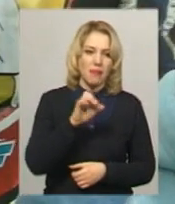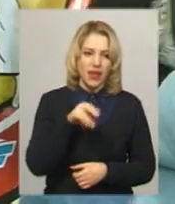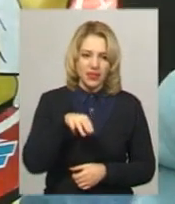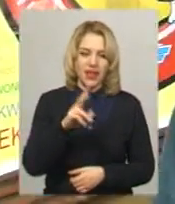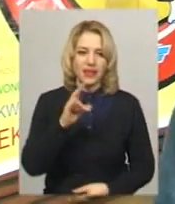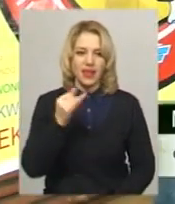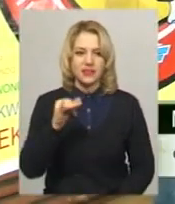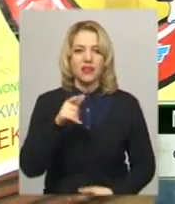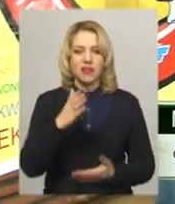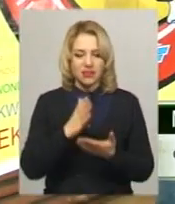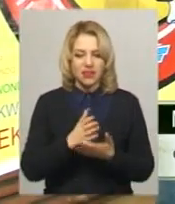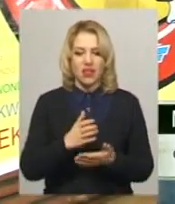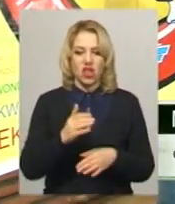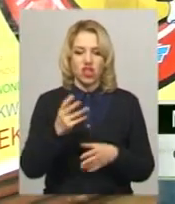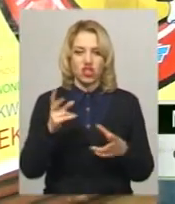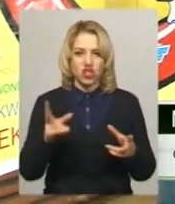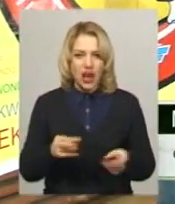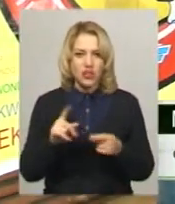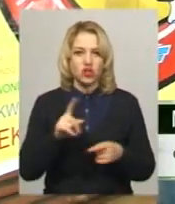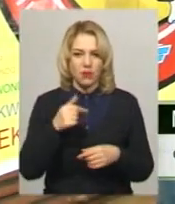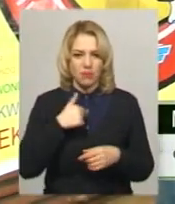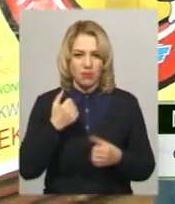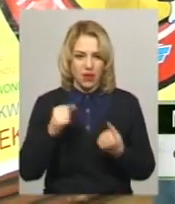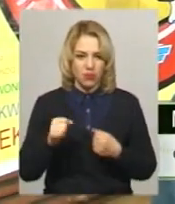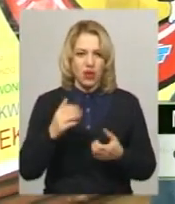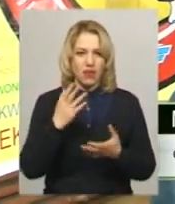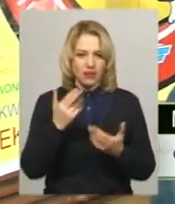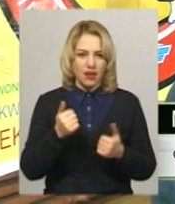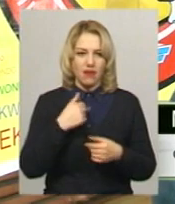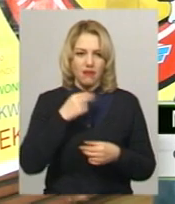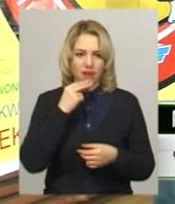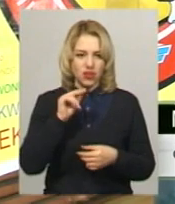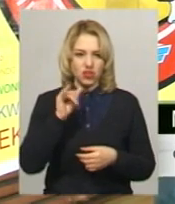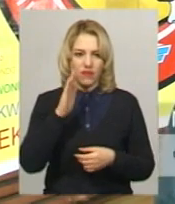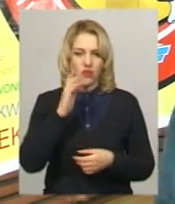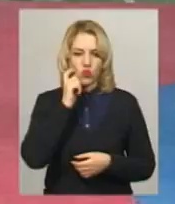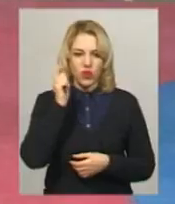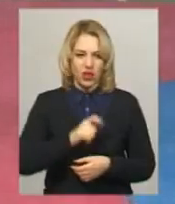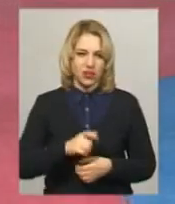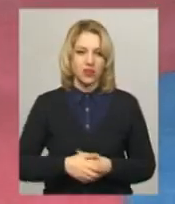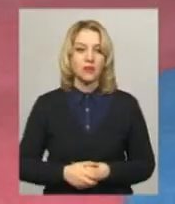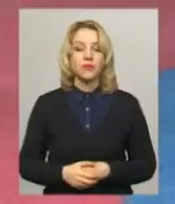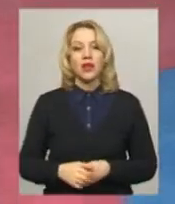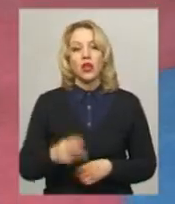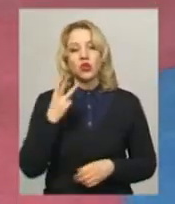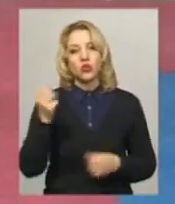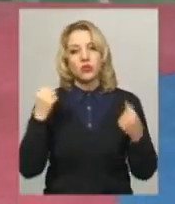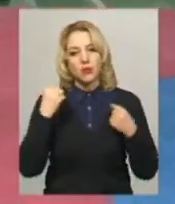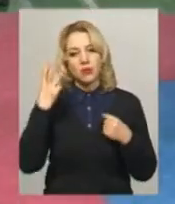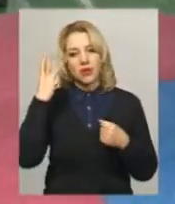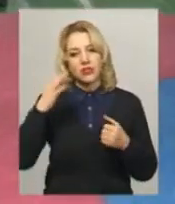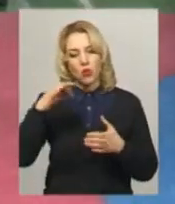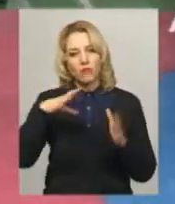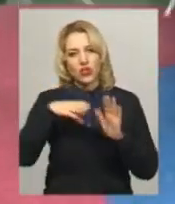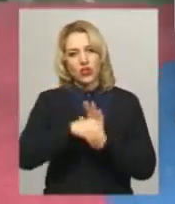шанси перемогти. Так, і дуже великі, краще в Україні, я б навіть сказав. Троє спортсменів Хмельницької області